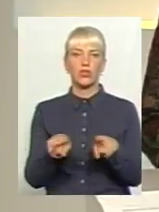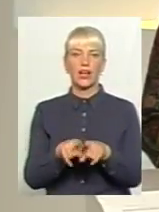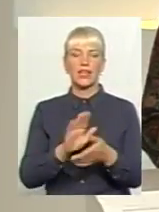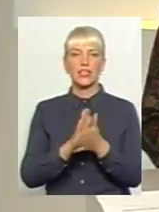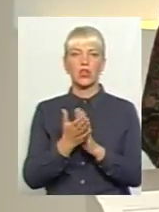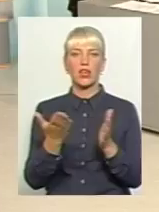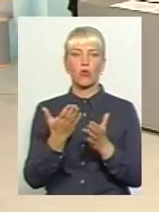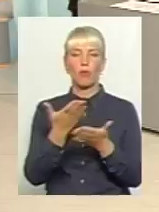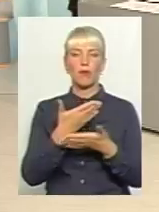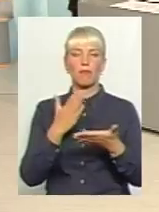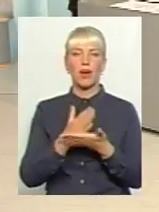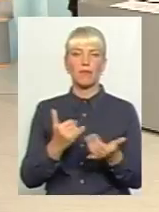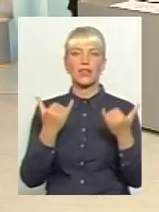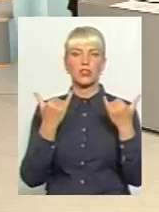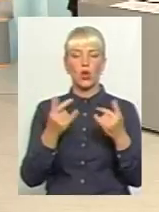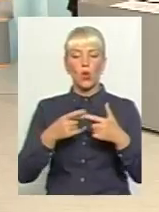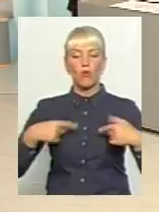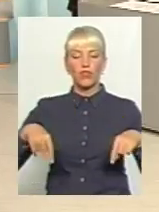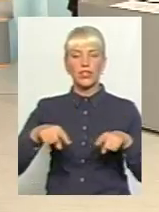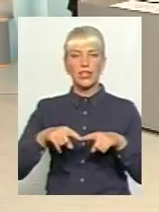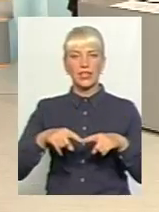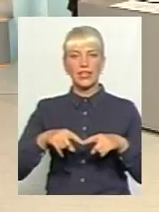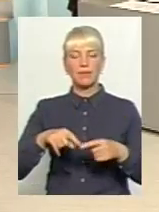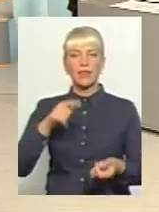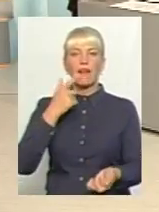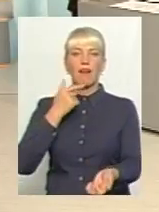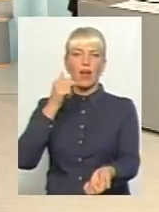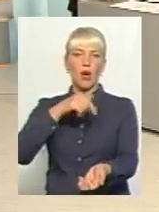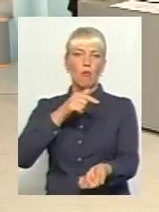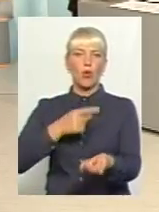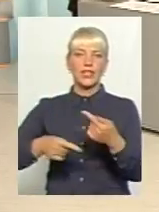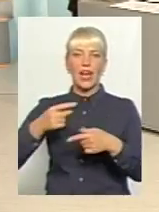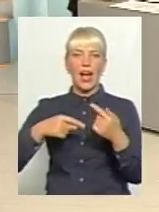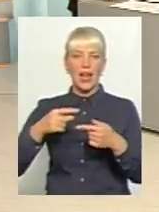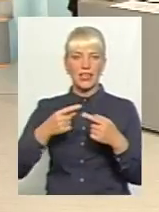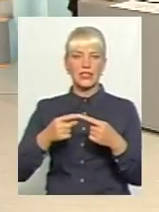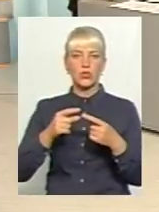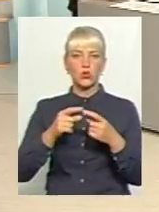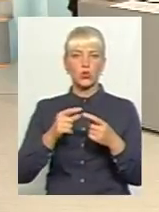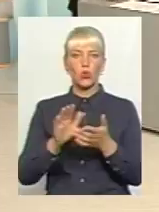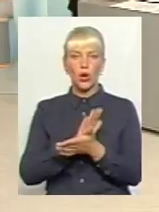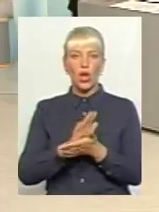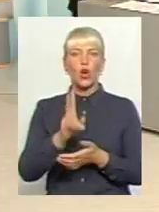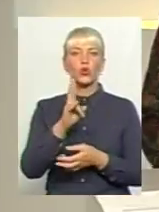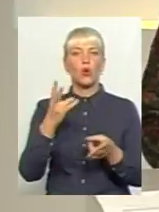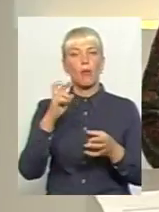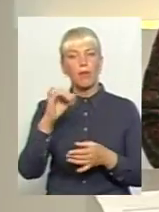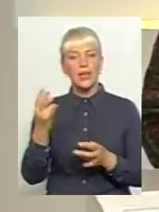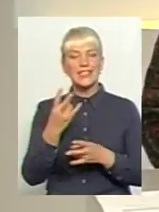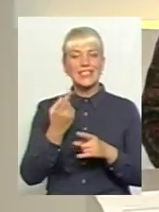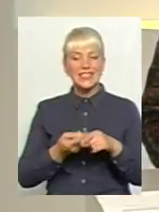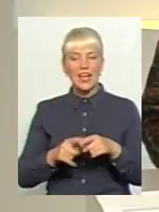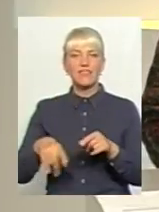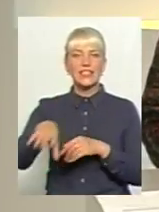ми маємо на сьогодні у відділенні гемодіалізу? Хто це теоретично мав би контролювати? Ось, і,